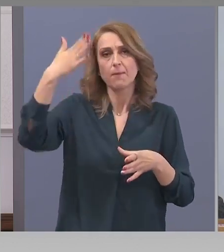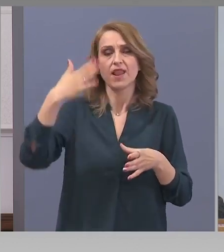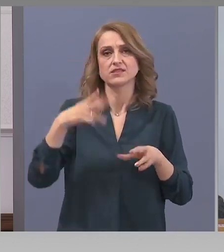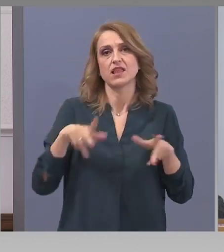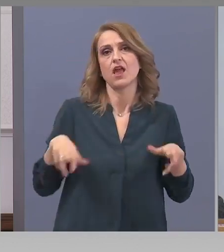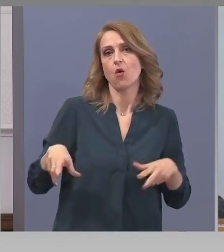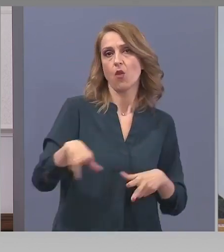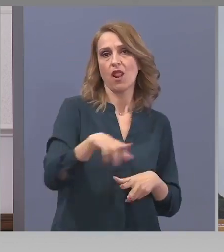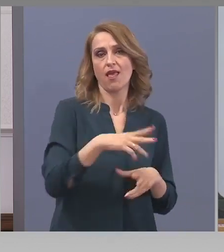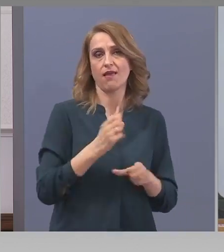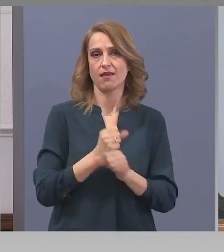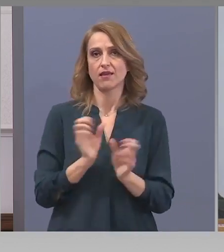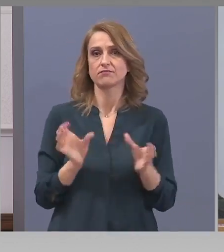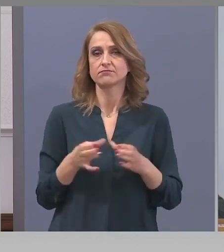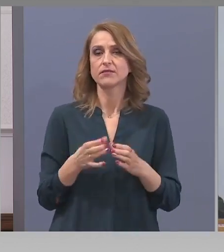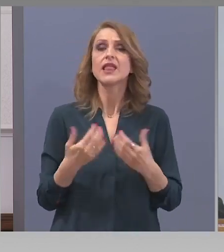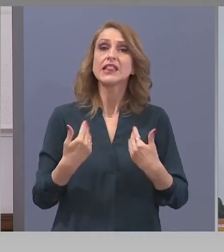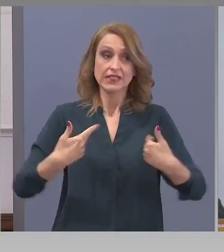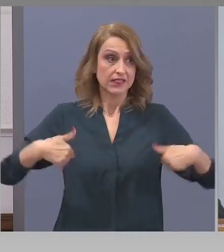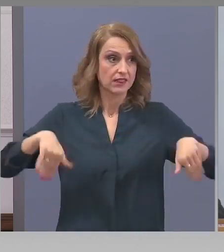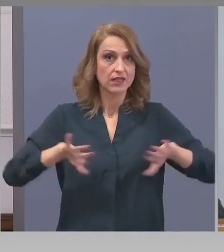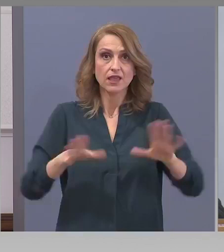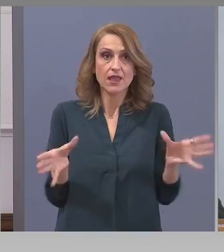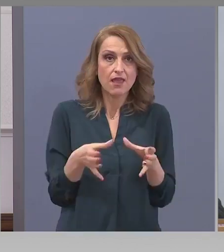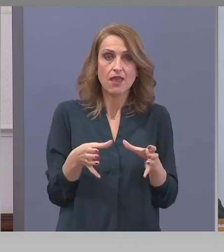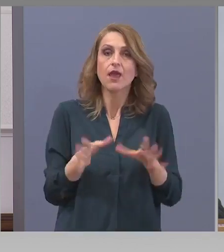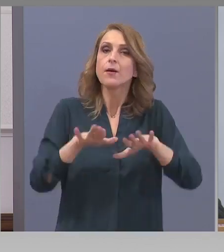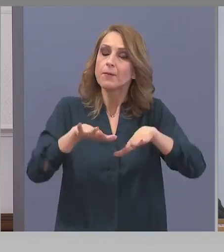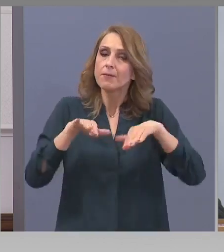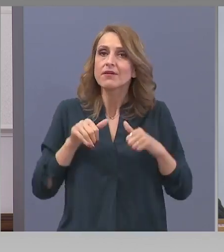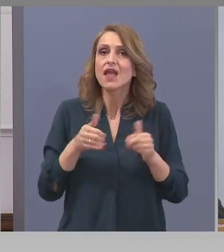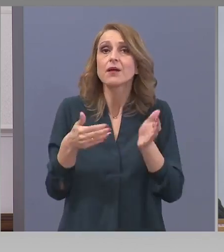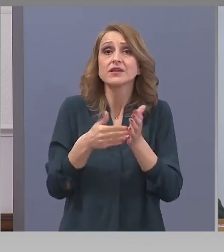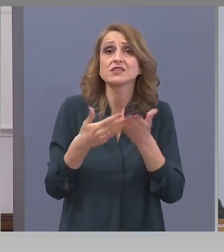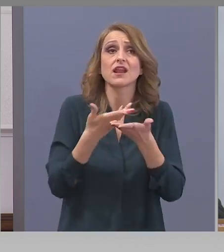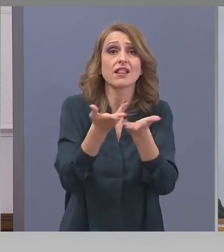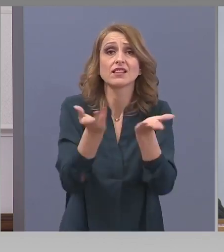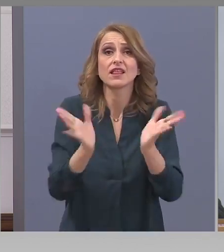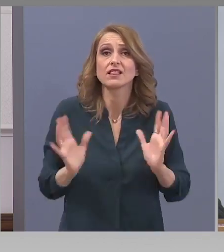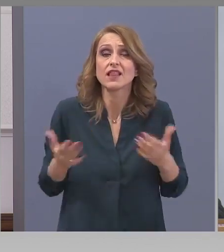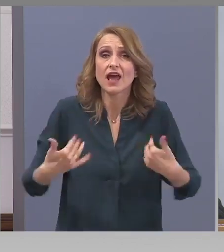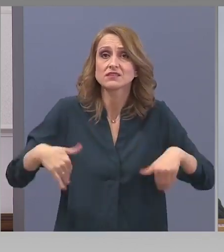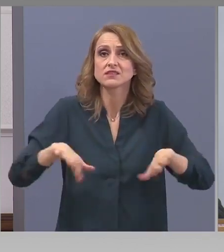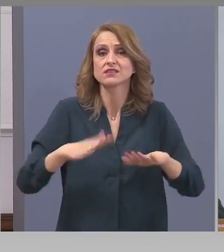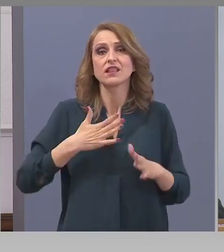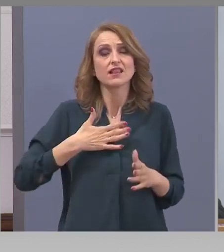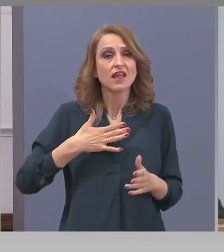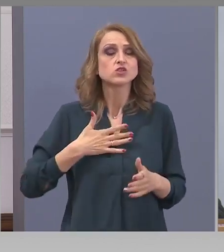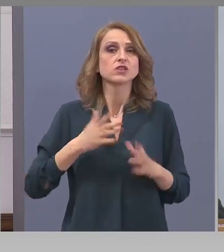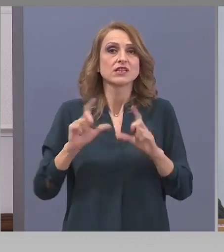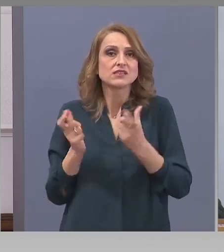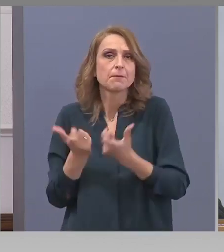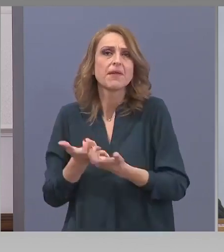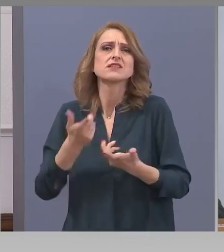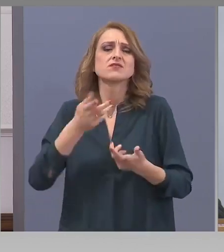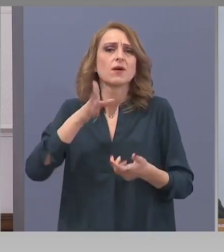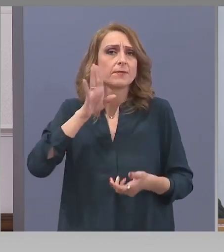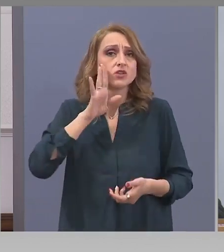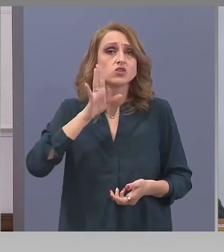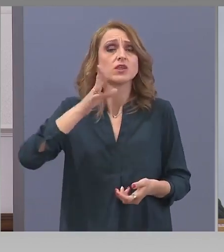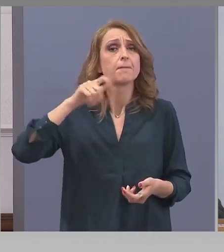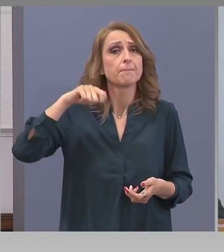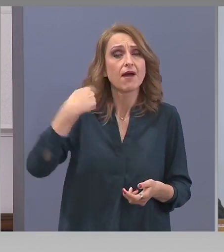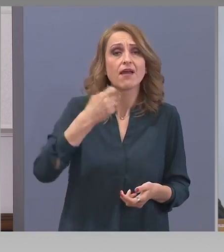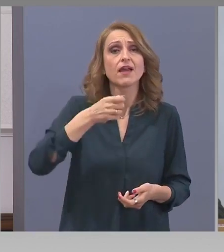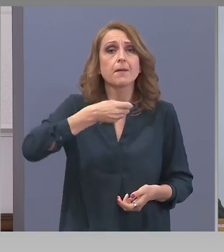предизвикателство заради всички нас, заради нашите семейства, деца, бащи, майки, баби и дядоси,